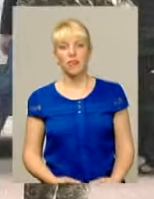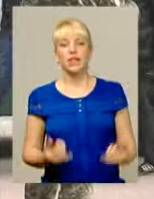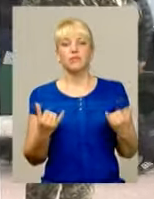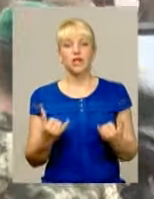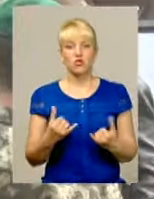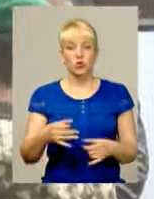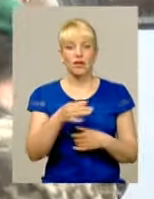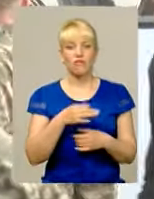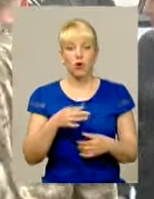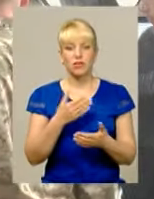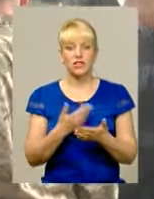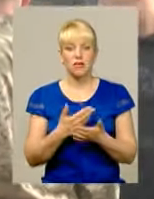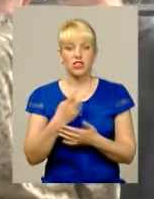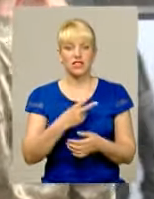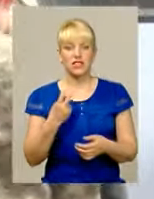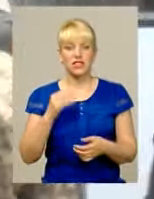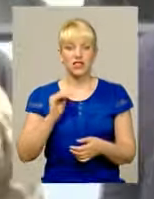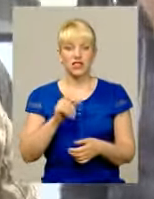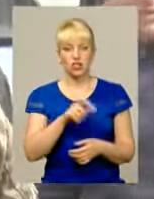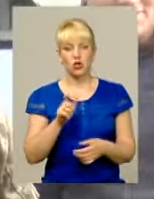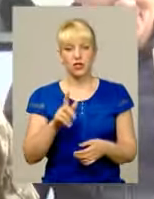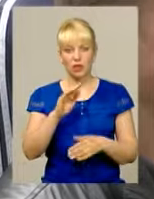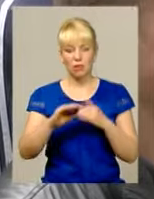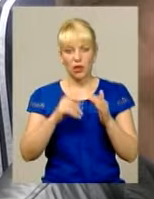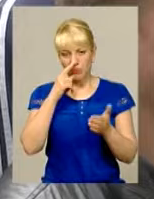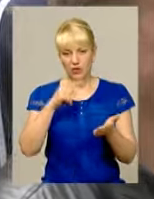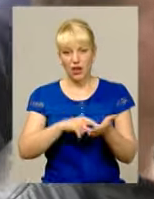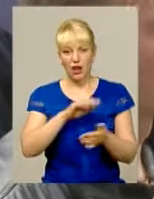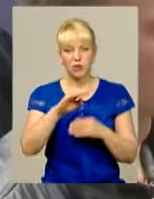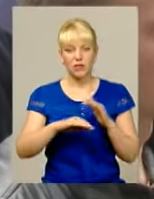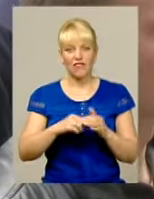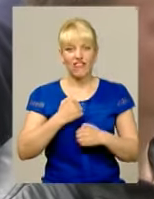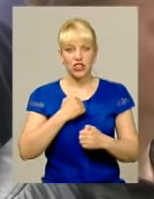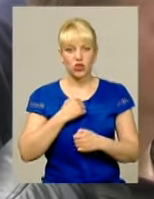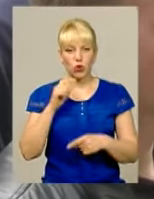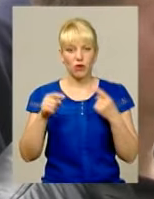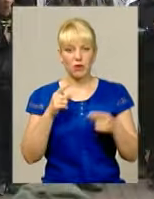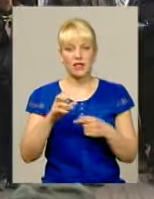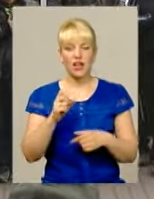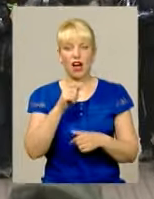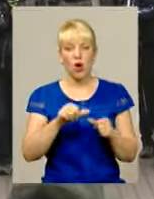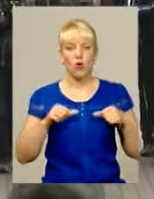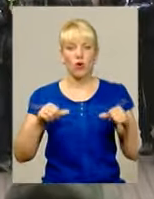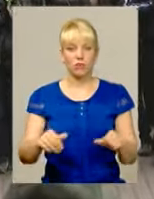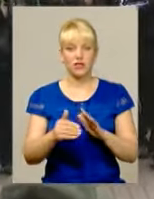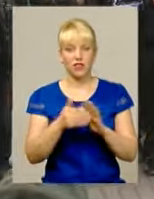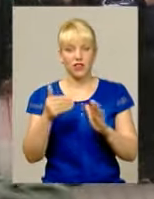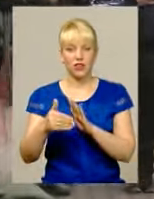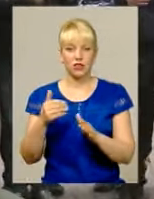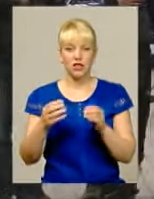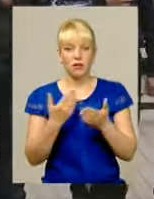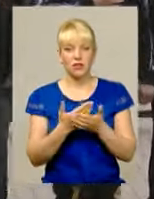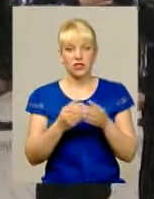сьогодні в області майже 22 тисячі осіб підлягають військовому призову На призовні комісії ж викликано близько 10